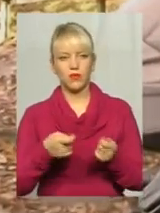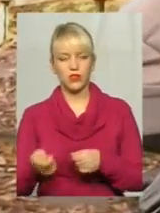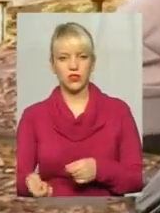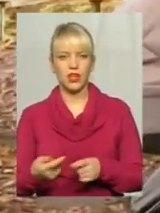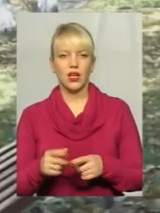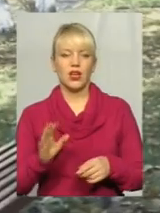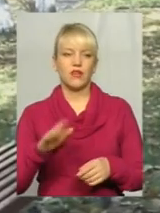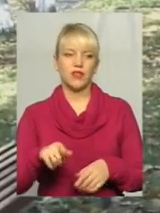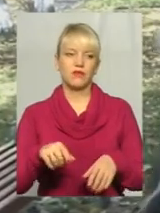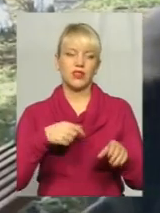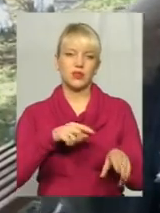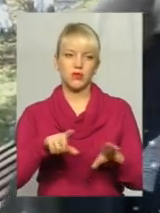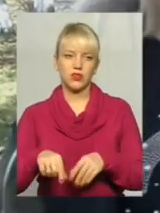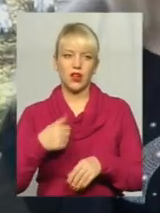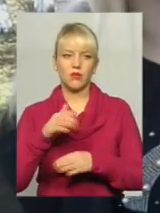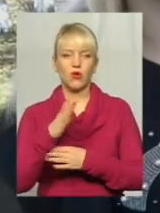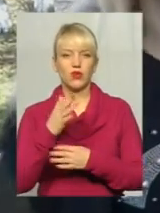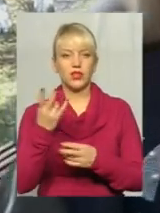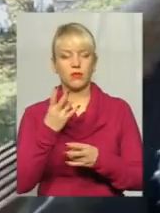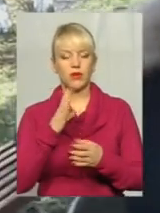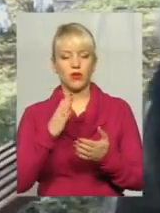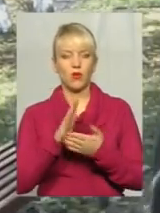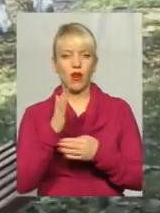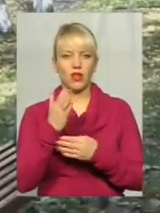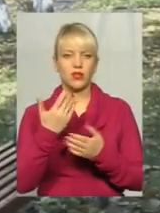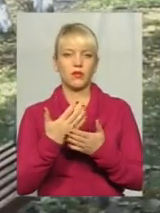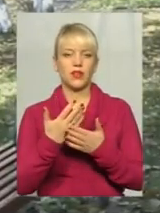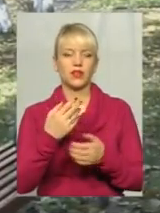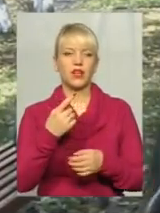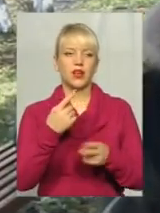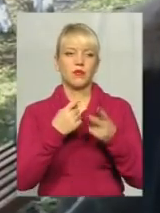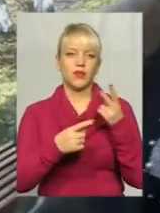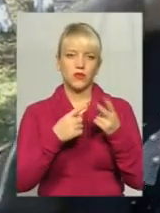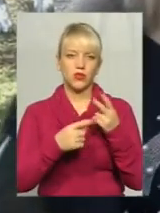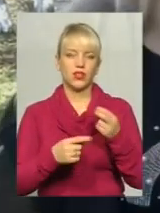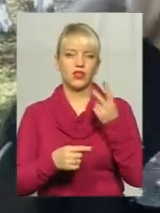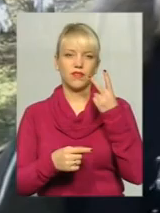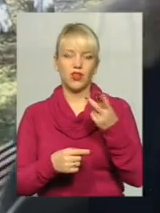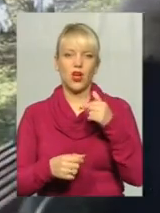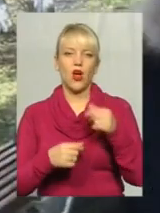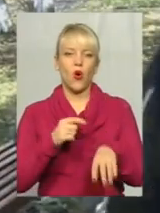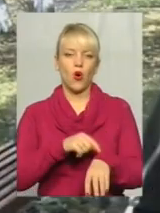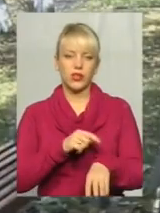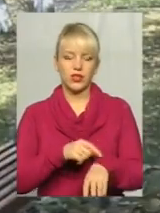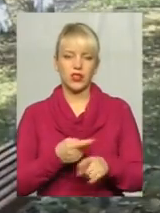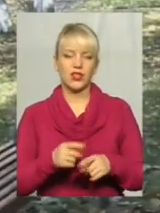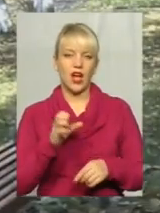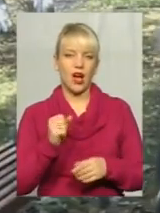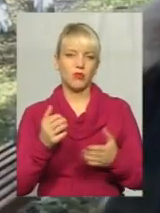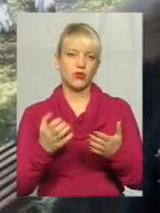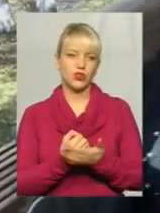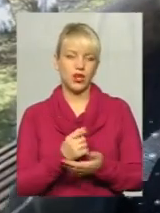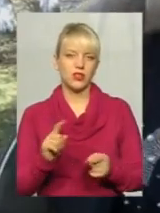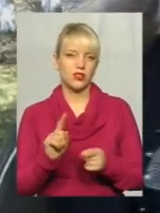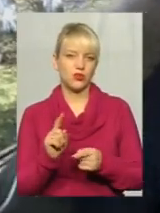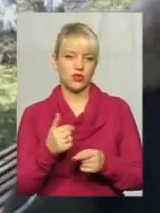мені спускає каляску, що маю гуляти я півтори-дві години, то я гуляю 15 хвилин. Бо знов поки її затащити назад, щоб